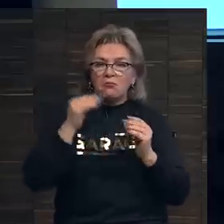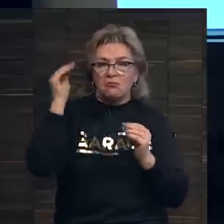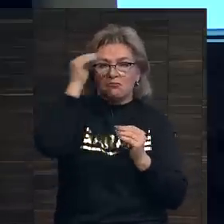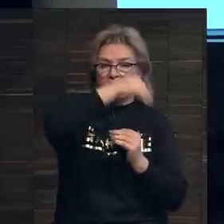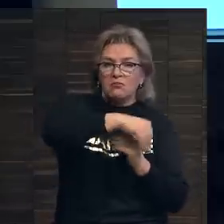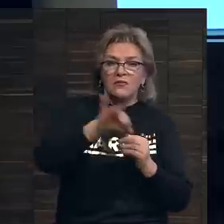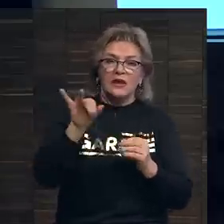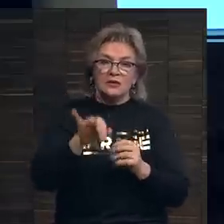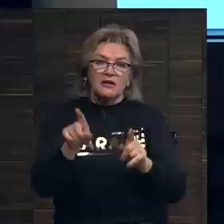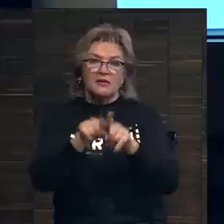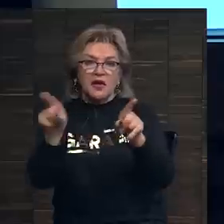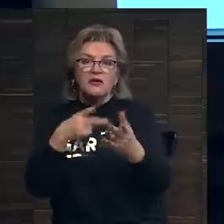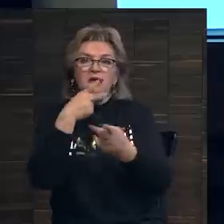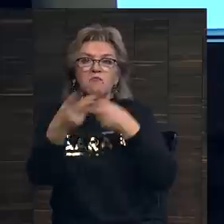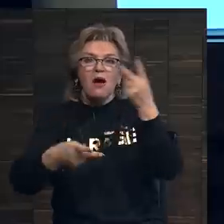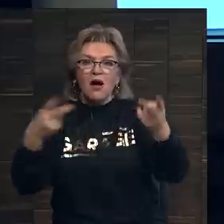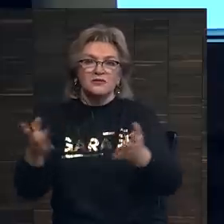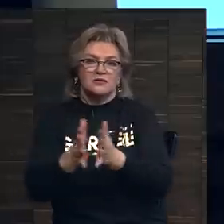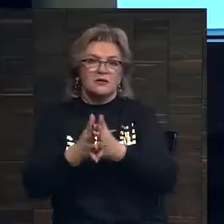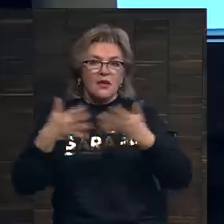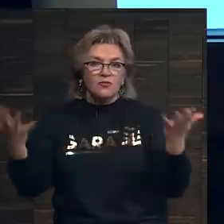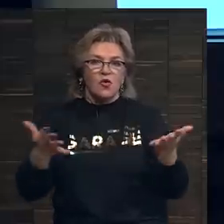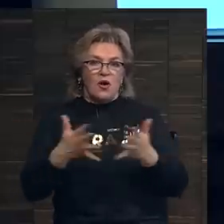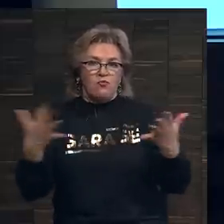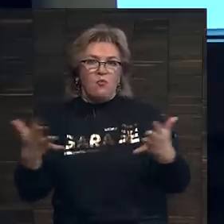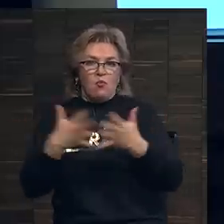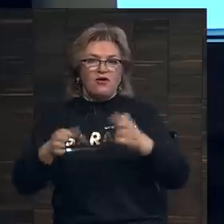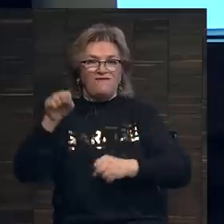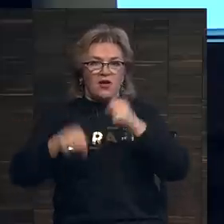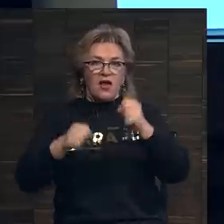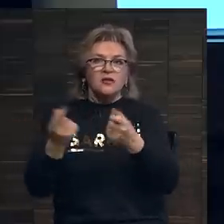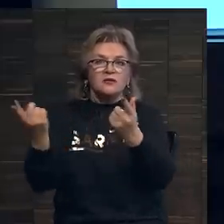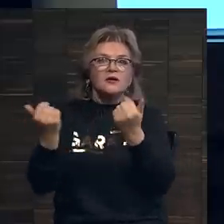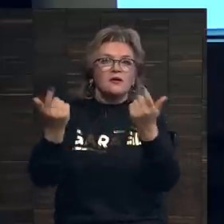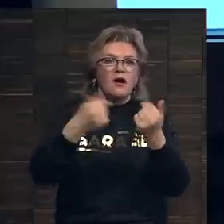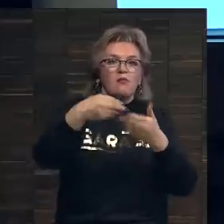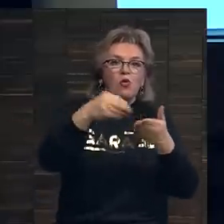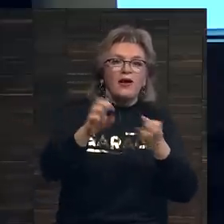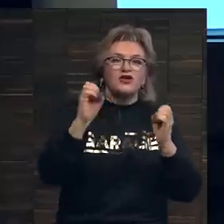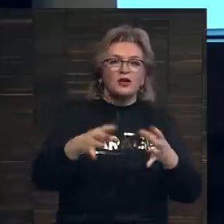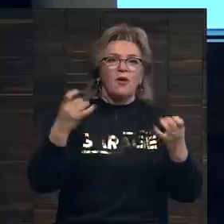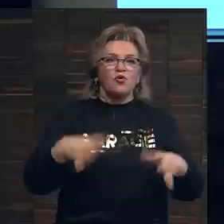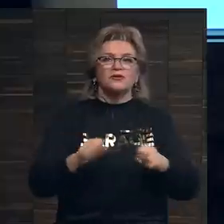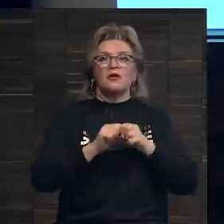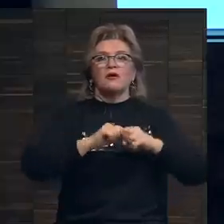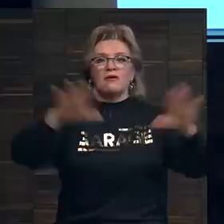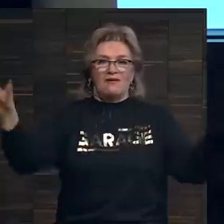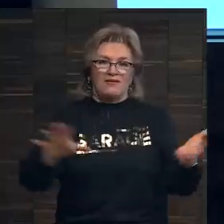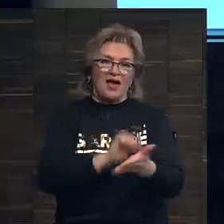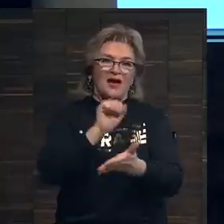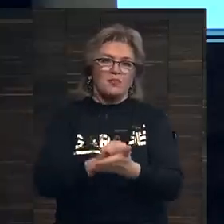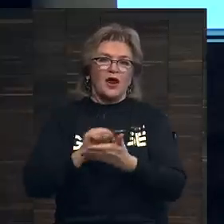и такие показы значительно более, с большей вероятностью привлекают покупателей, чем просто рассылка репродукций.